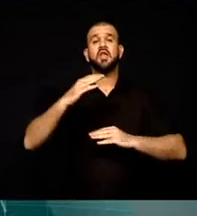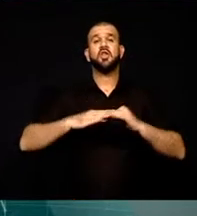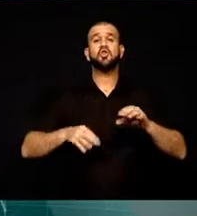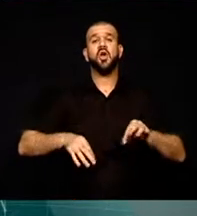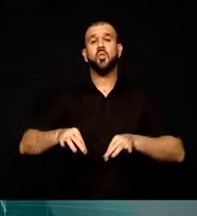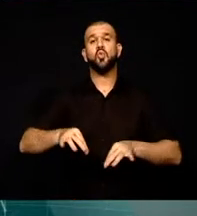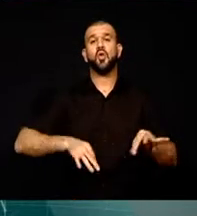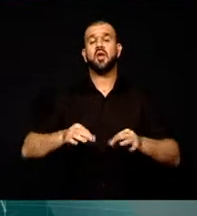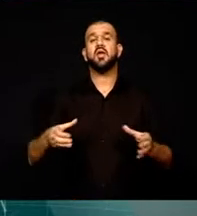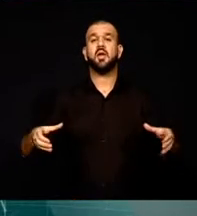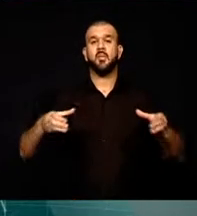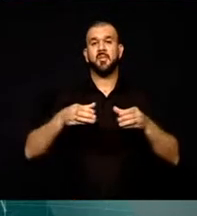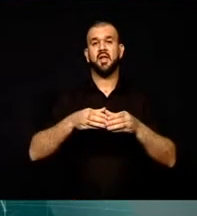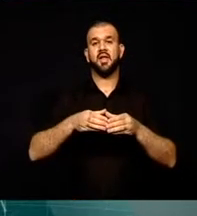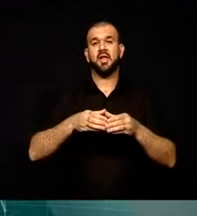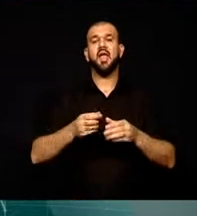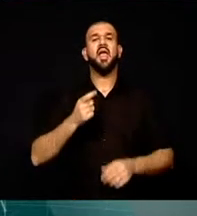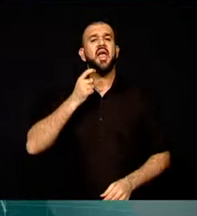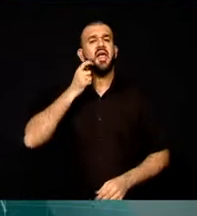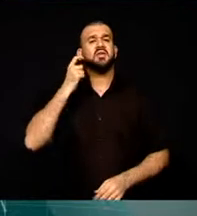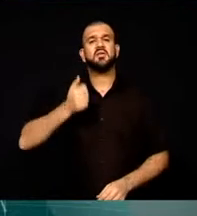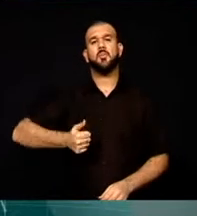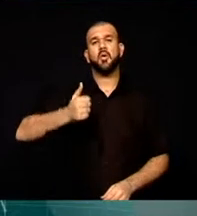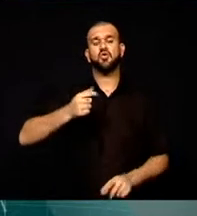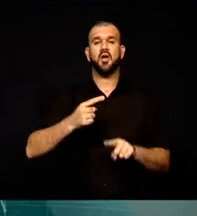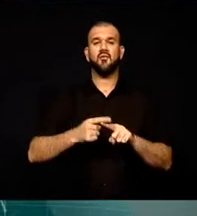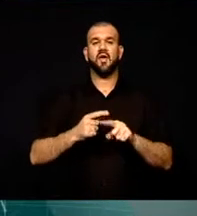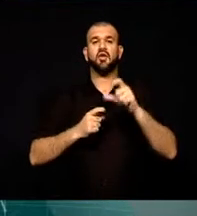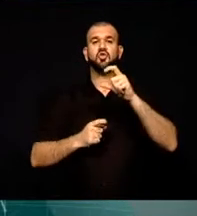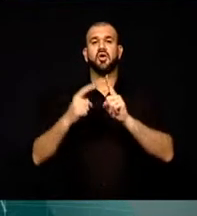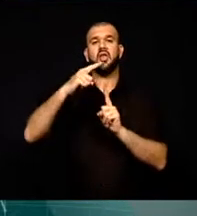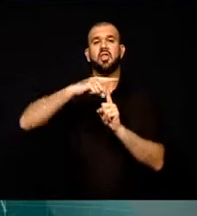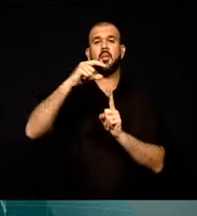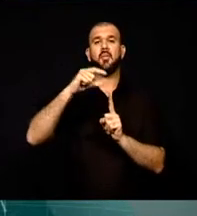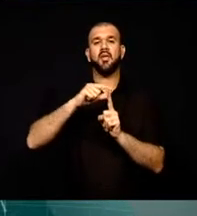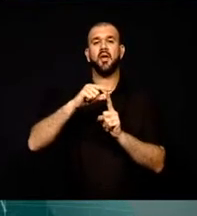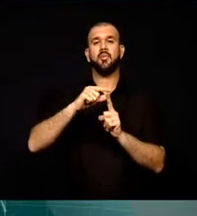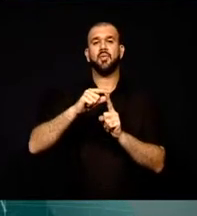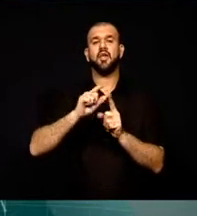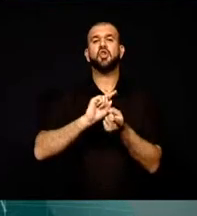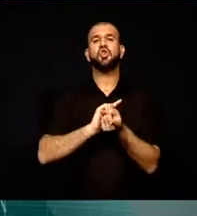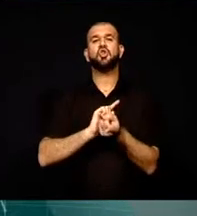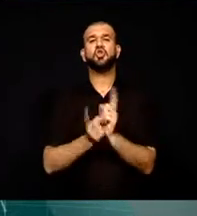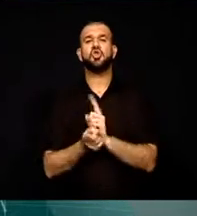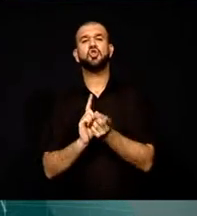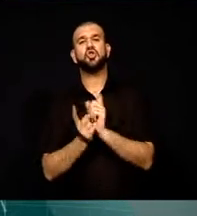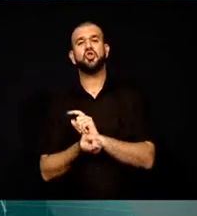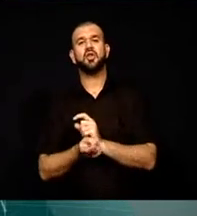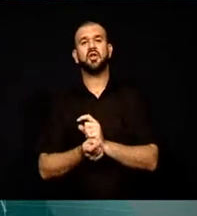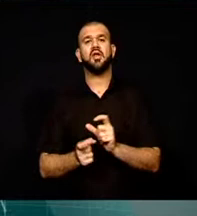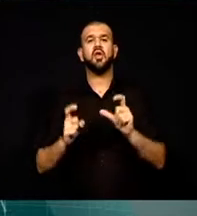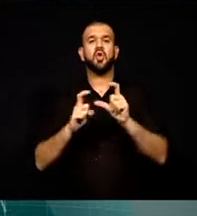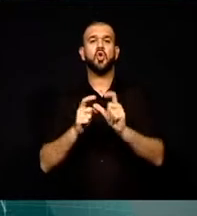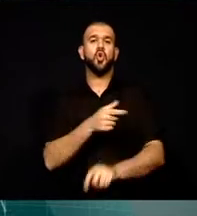İnşaat Müteahhitleri Birliği eski başkanı ve Cumhuriyetçi Türk Partisi'nde